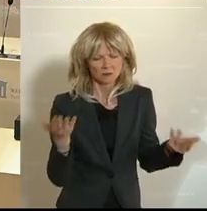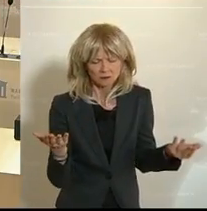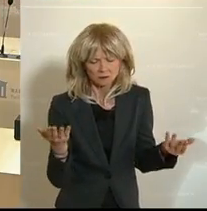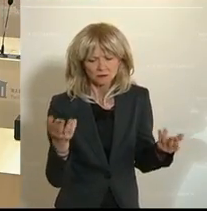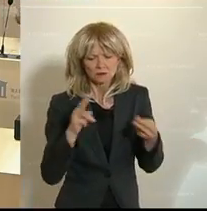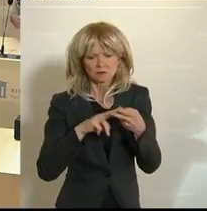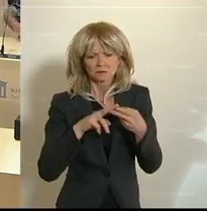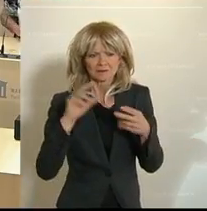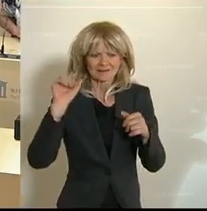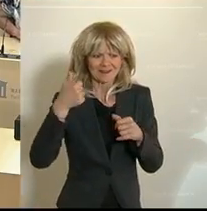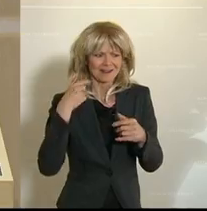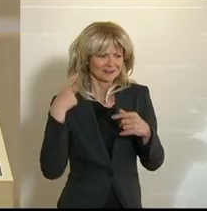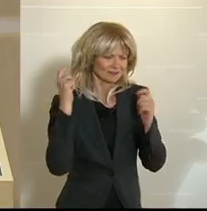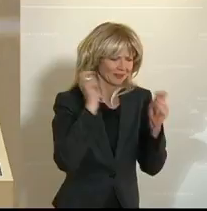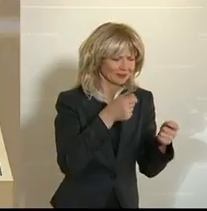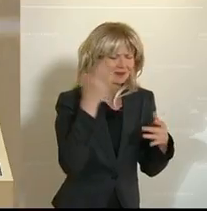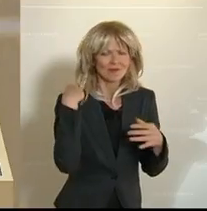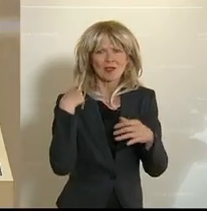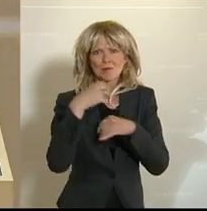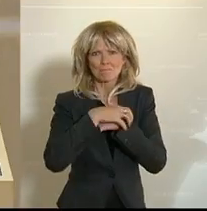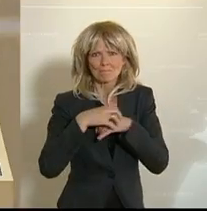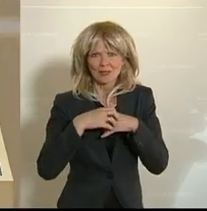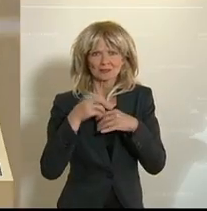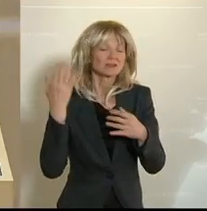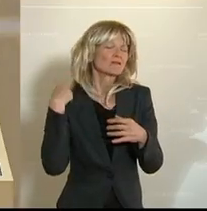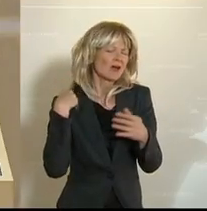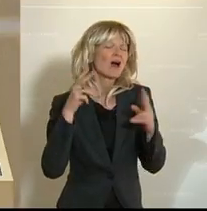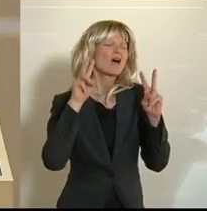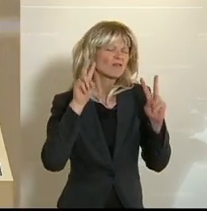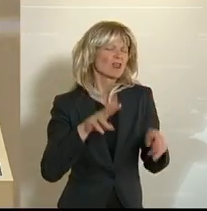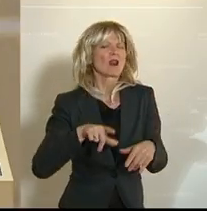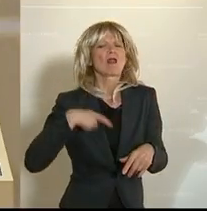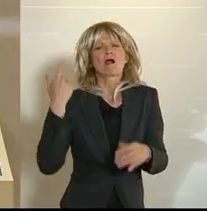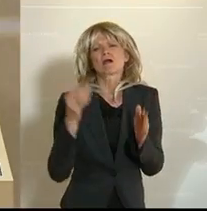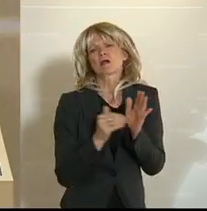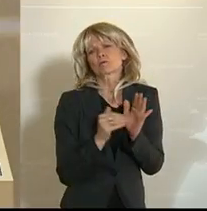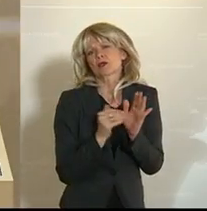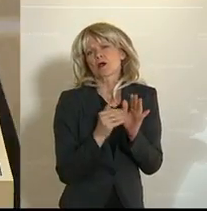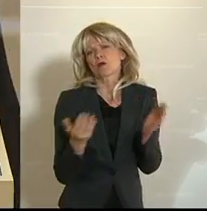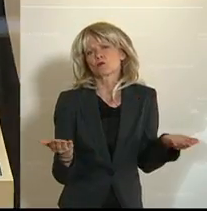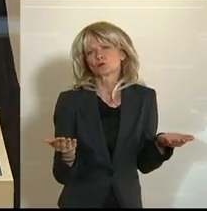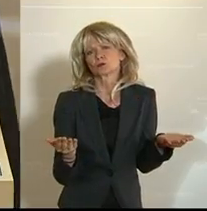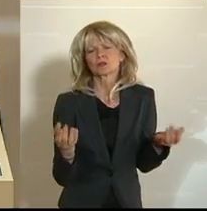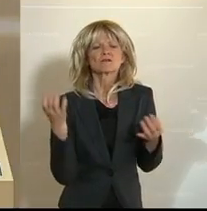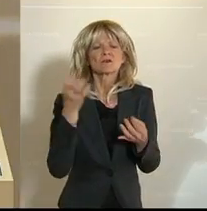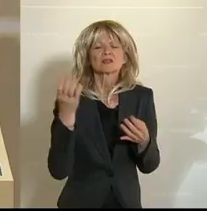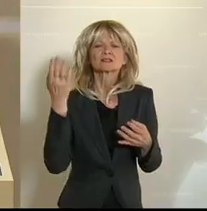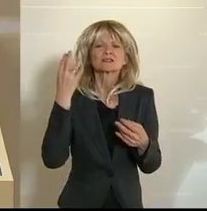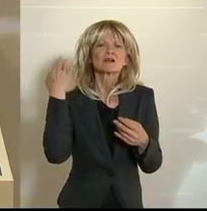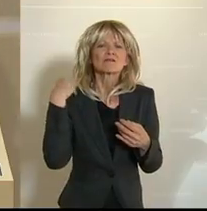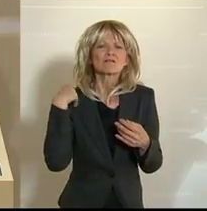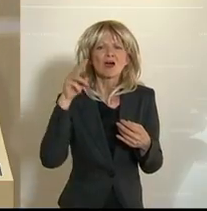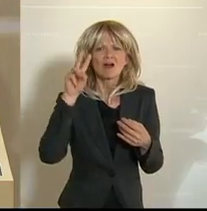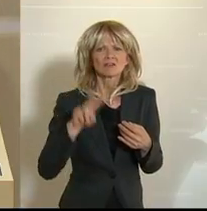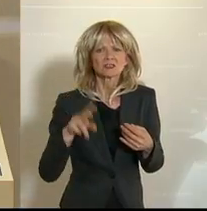eingebracht. Also da hat es wirklich, es war wirklich, es hat wirklich sehr lange gedauert. Was Sie nicht beantwortet haben, Herr Vizekanzler, das hat aber, glaube ich, noch